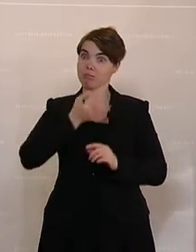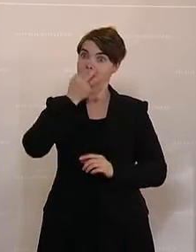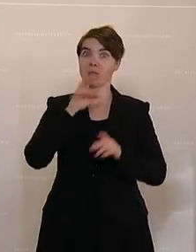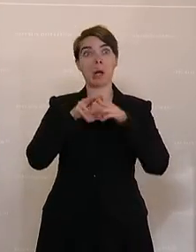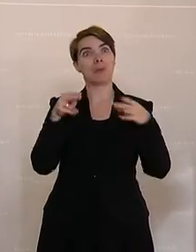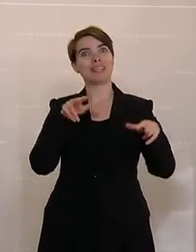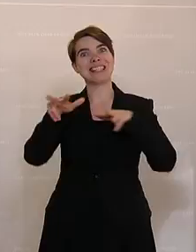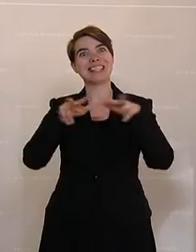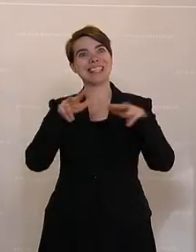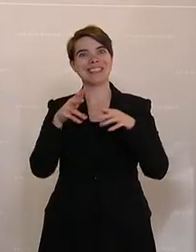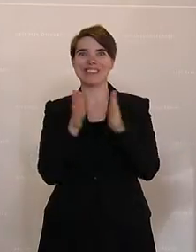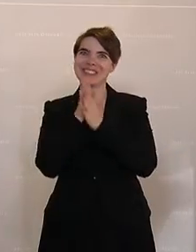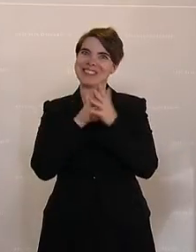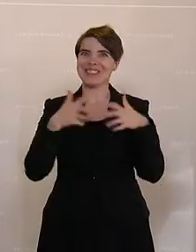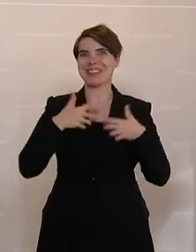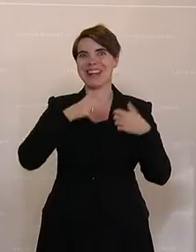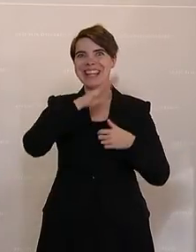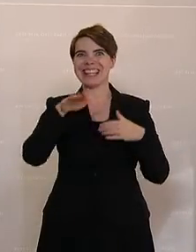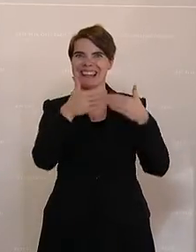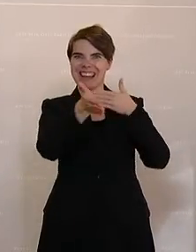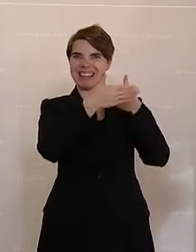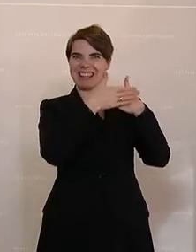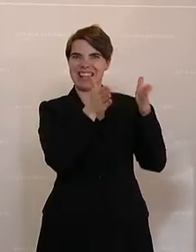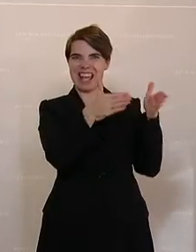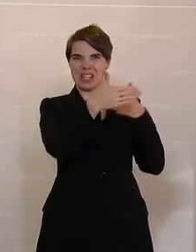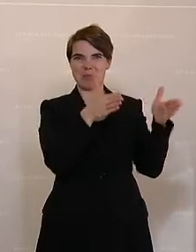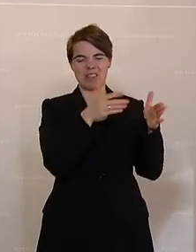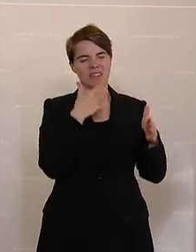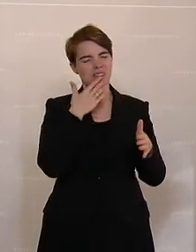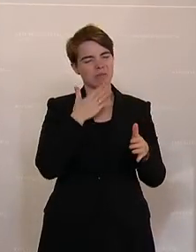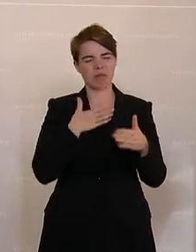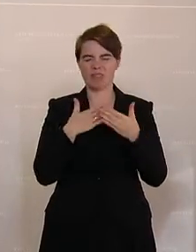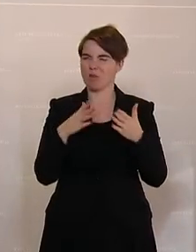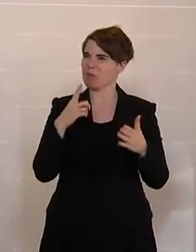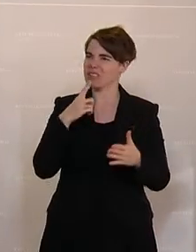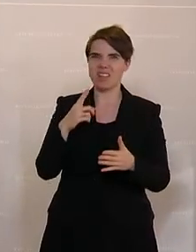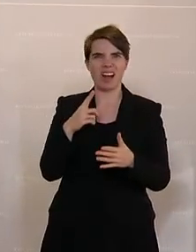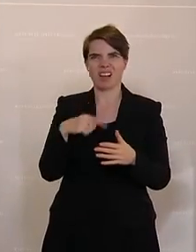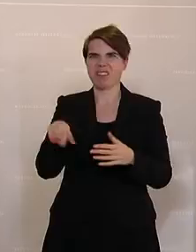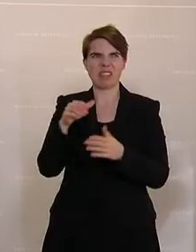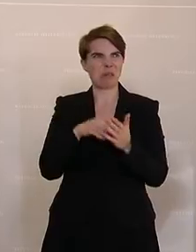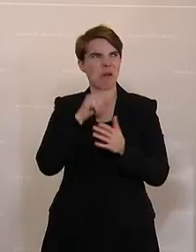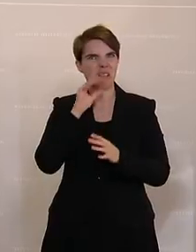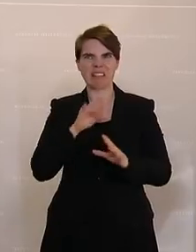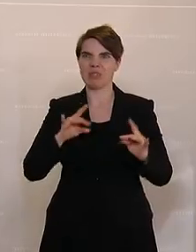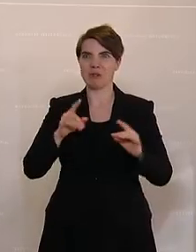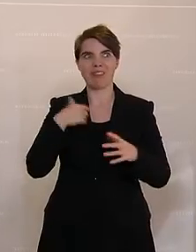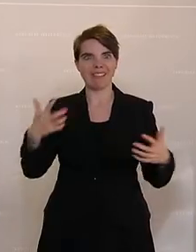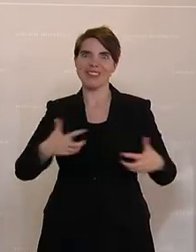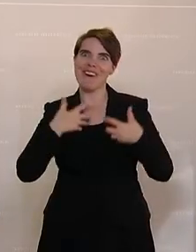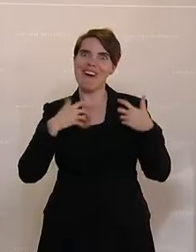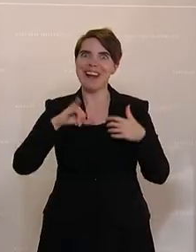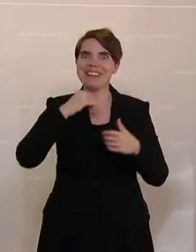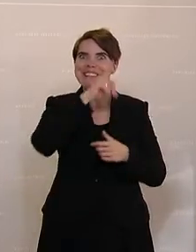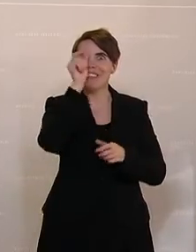der Freude, Kinder einzusperren, wegzusperren, dann möchte ich echt sagen, so zu tun, als wären wir irgendwelche Sadisten die Freude hätten, junge Menschen